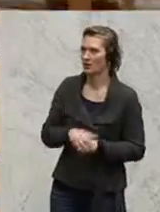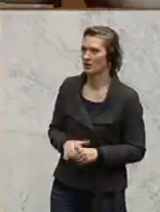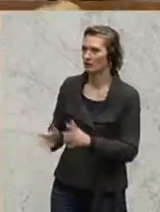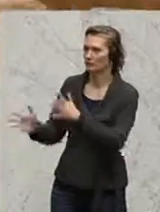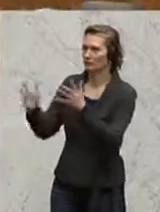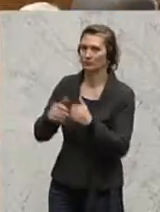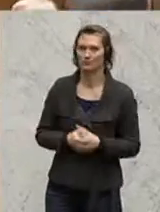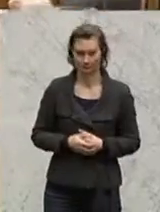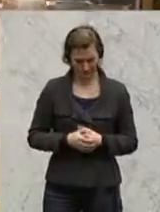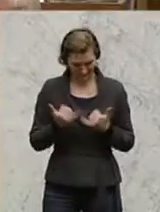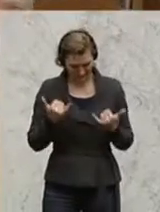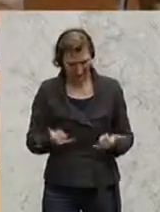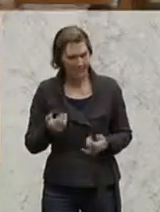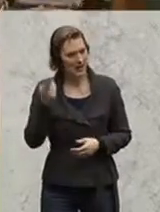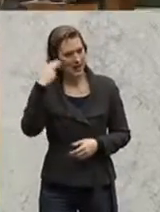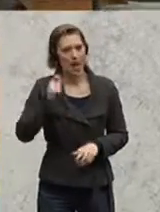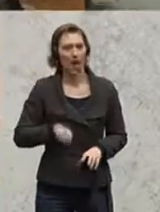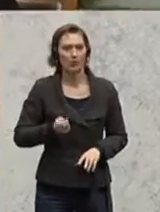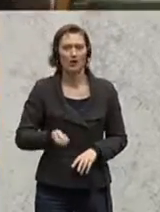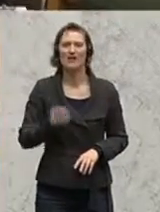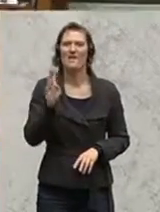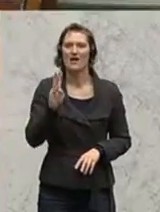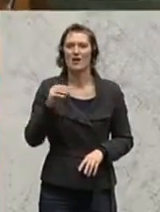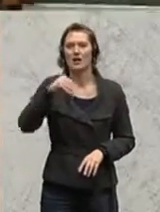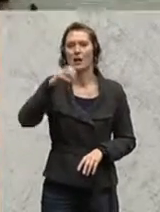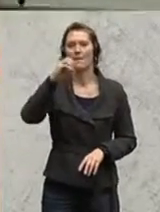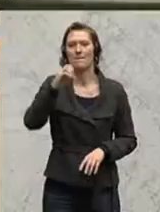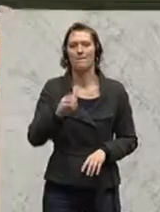Am Wort ist der Abgeordnete Wendelin-Mölzer. Bitteschön, Herr Präsident.